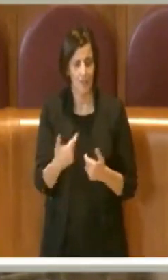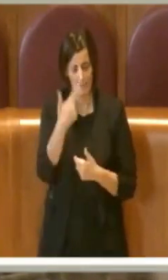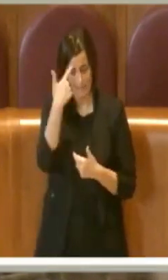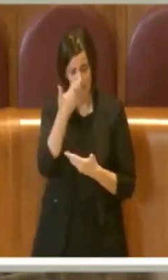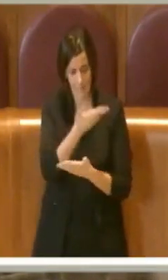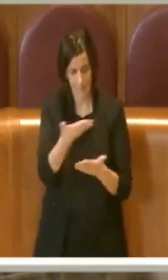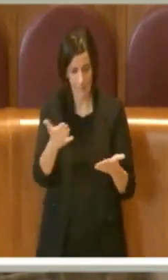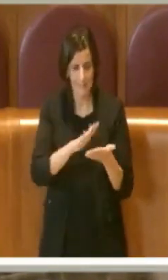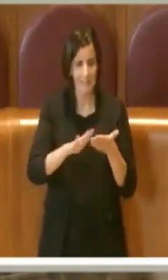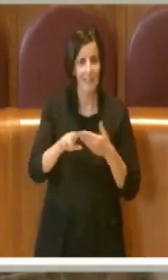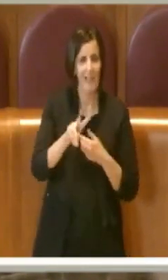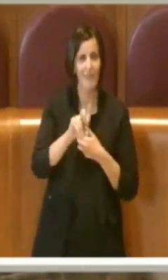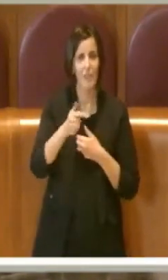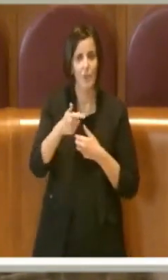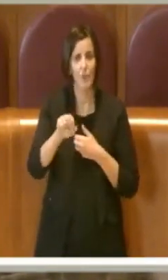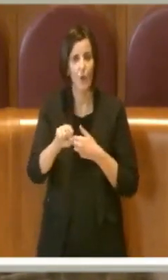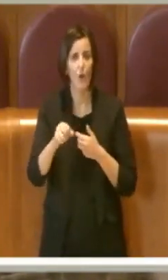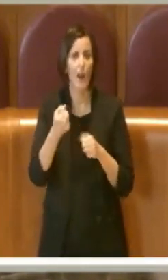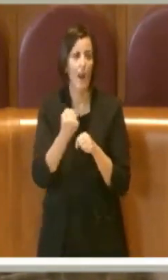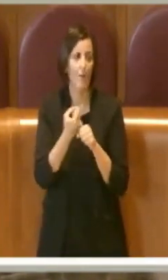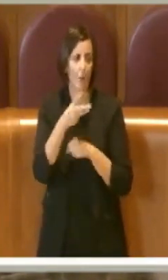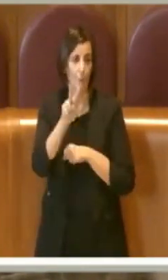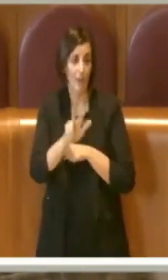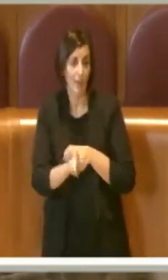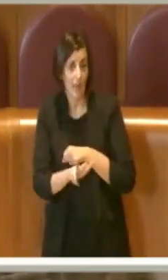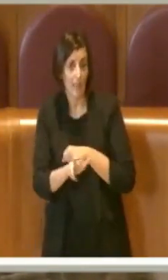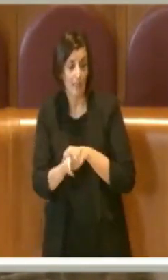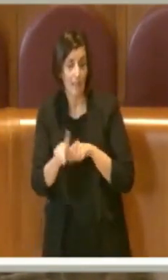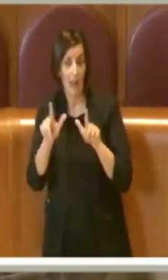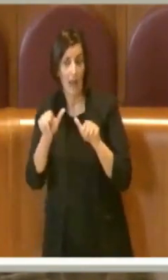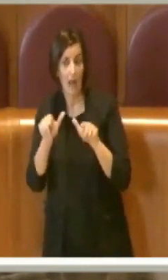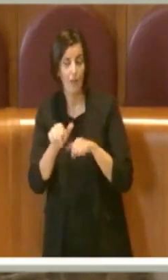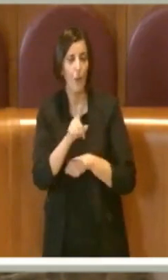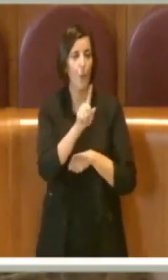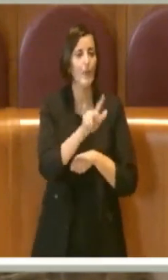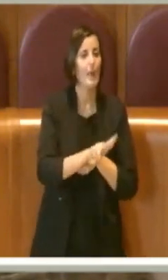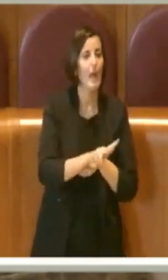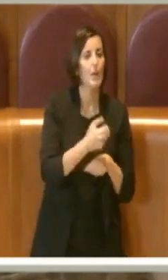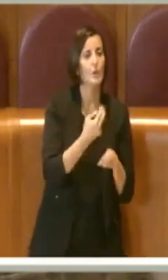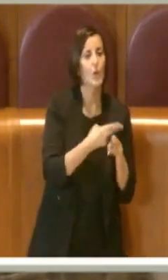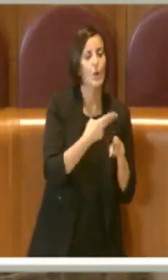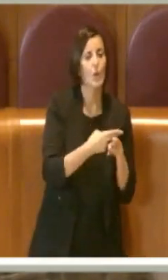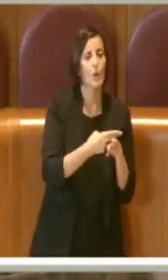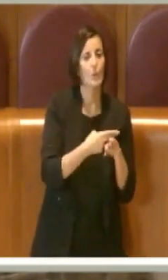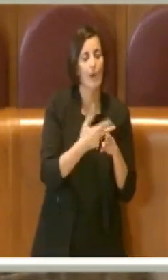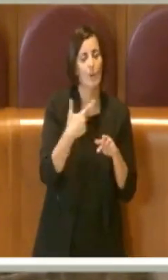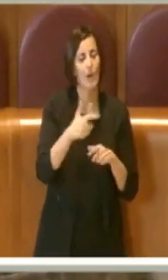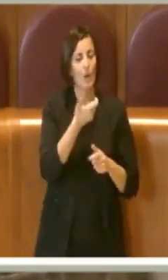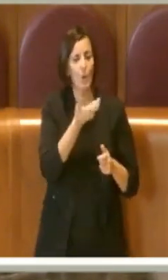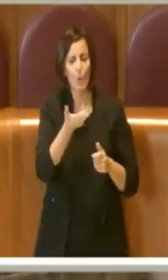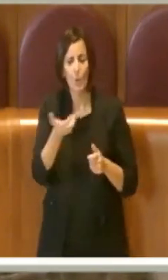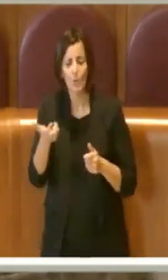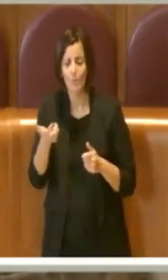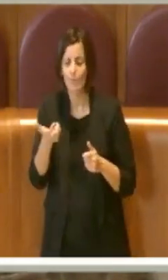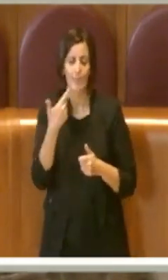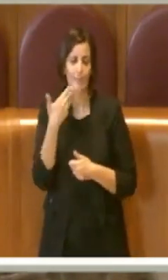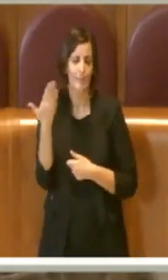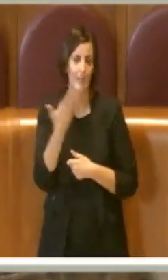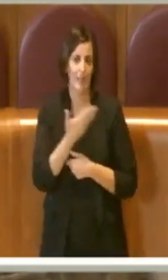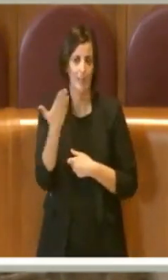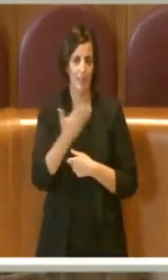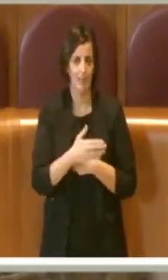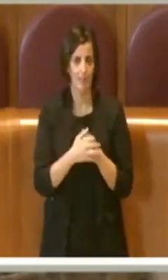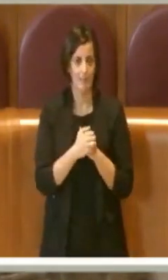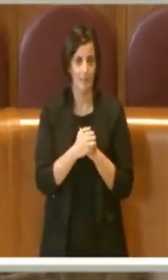San Vittore lavora per due terzi per il Lazio e per un terzo per Roma. E dunque quei numeri sono del tutti sbagliati rispetto a Roma.